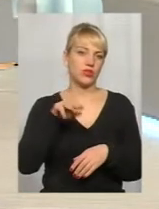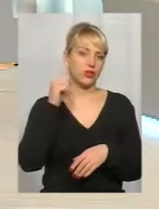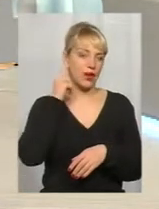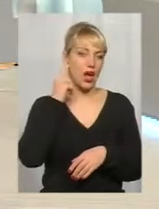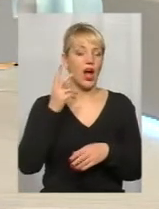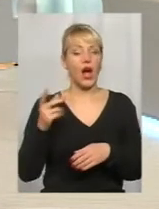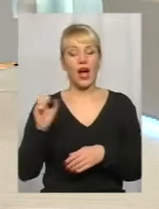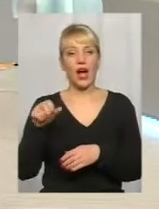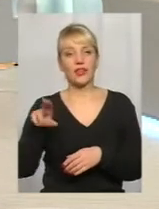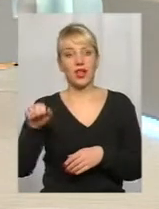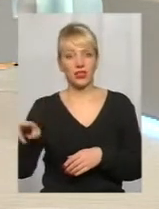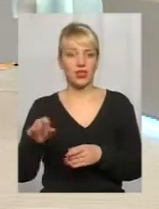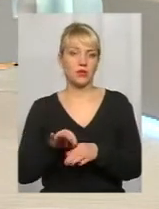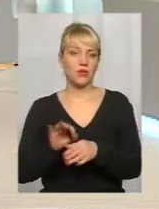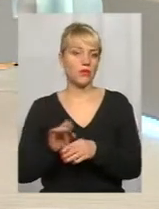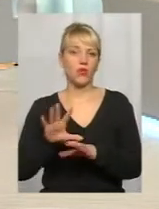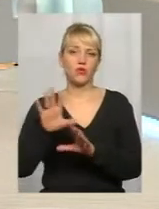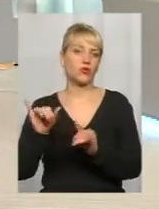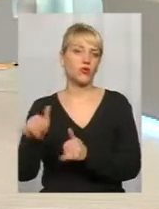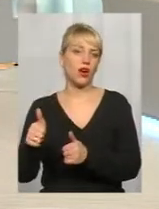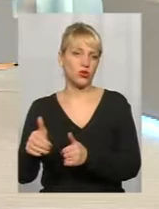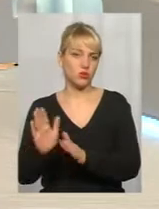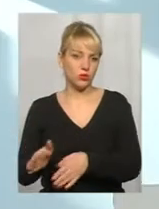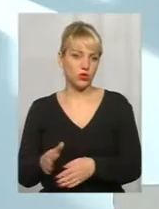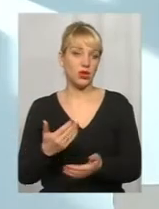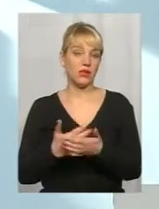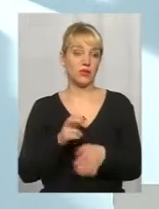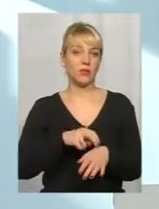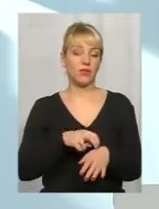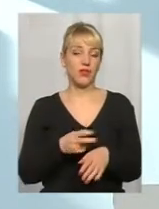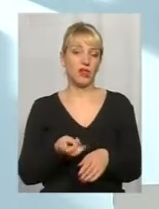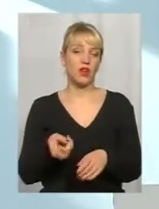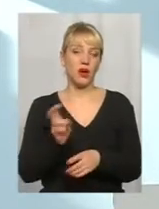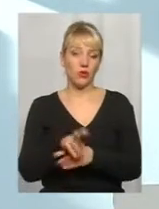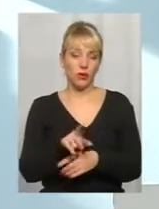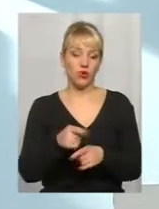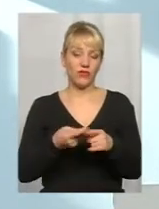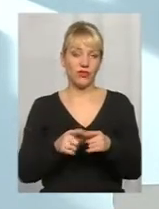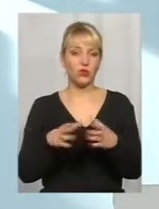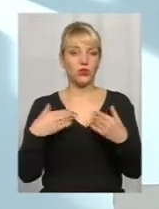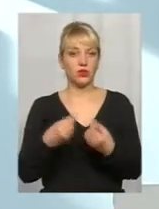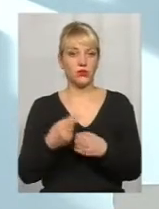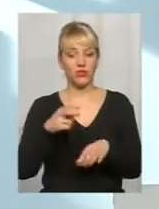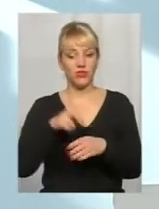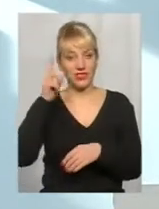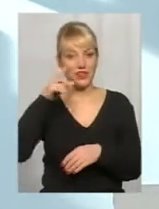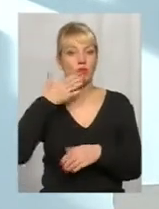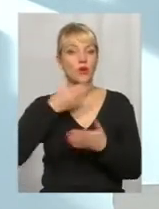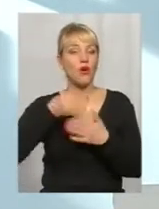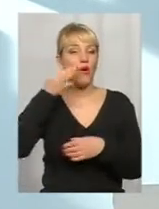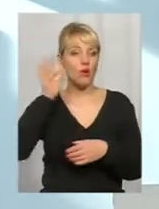добре. І врач приходить в цю сем'ю, і там, ця сем'я приходить к врачу, і врач вже знає, по своєму опыту, що